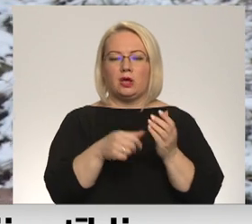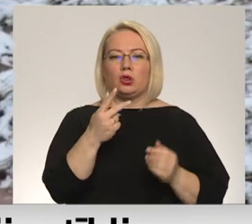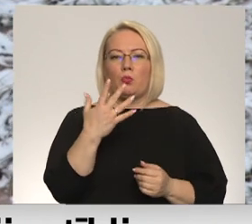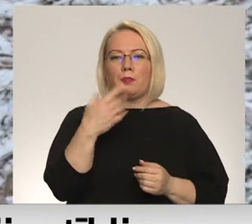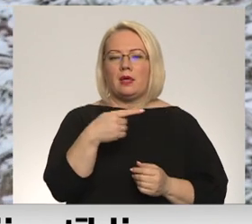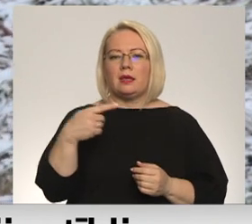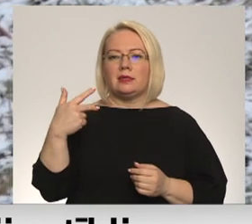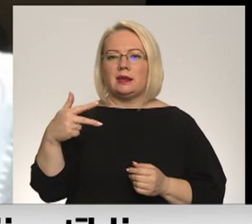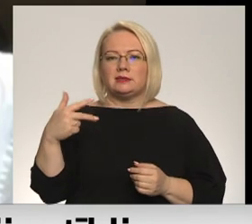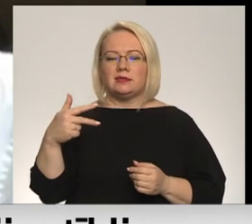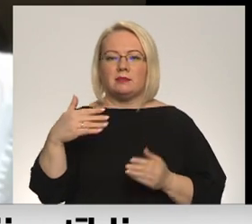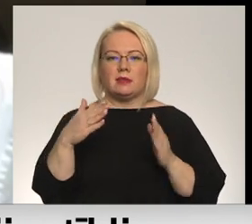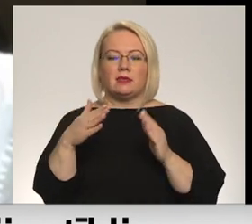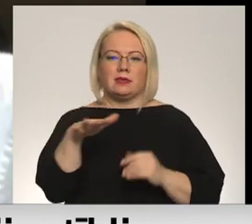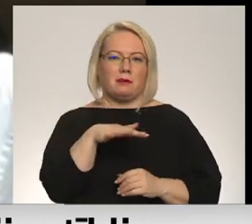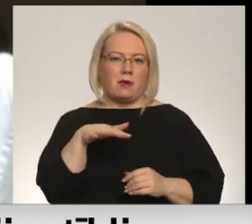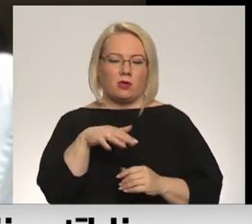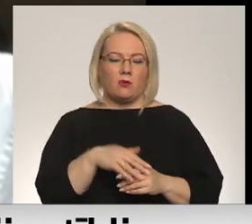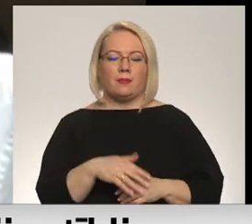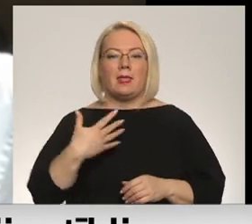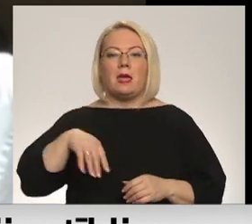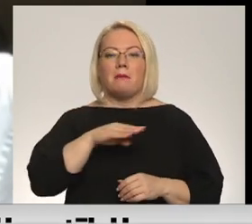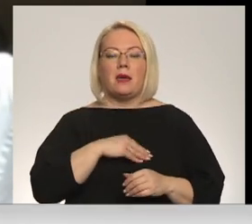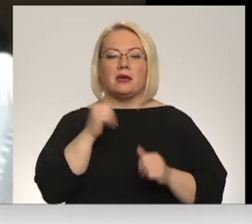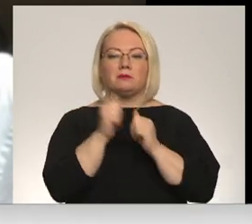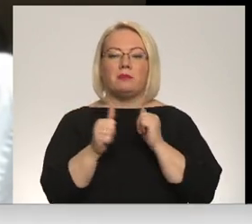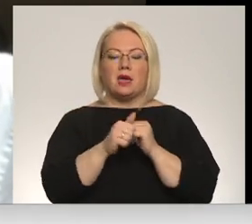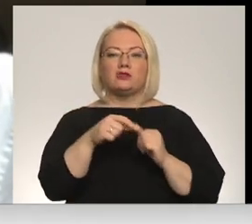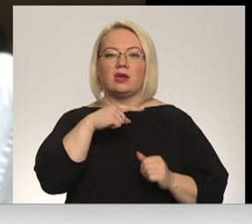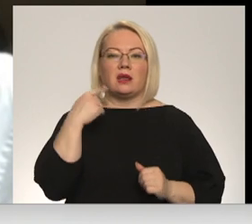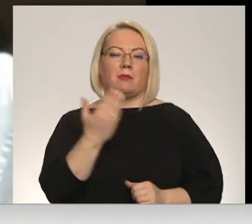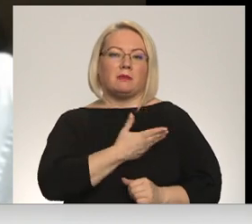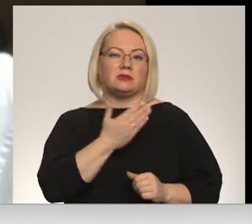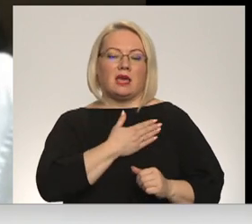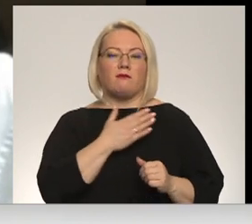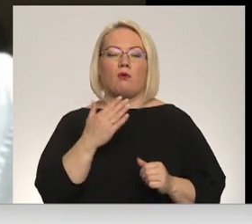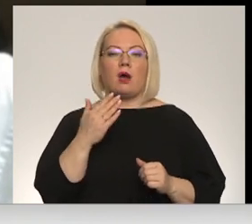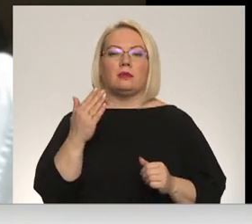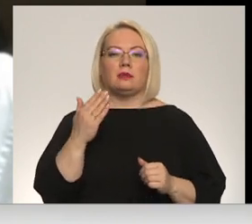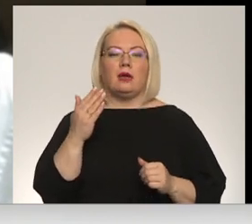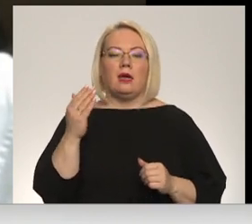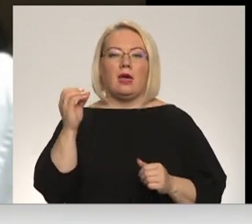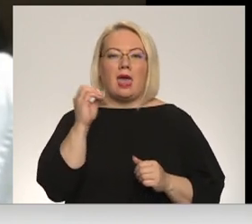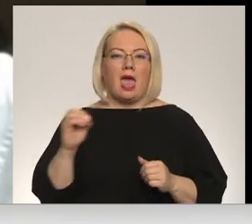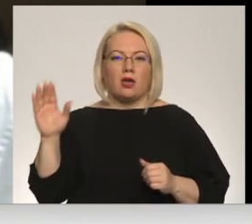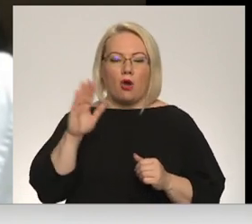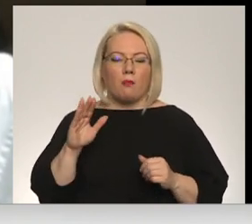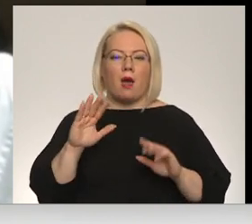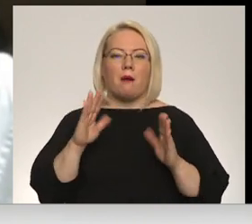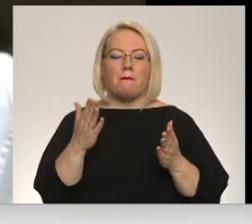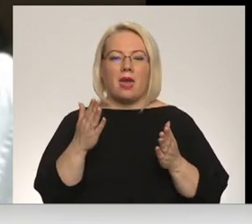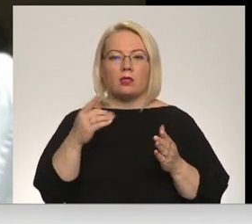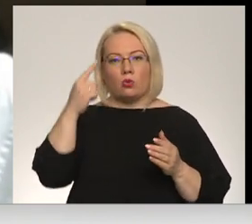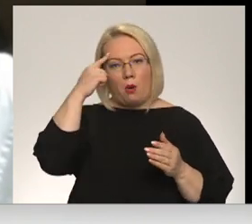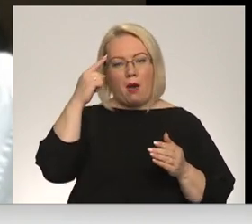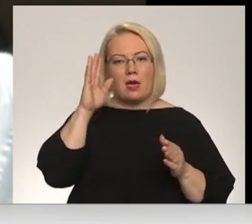mājasēmniecību. Gana bieži mēs vēlamies dzīvot rietuma Eiropā un pēc rietuma standartiem, bet pašā laikā domājām pēc austrumu